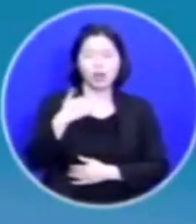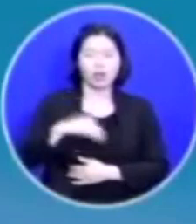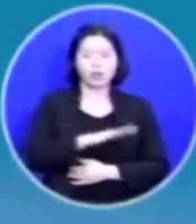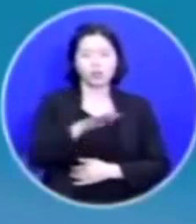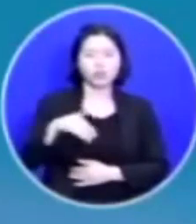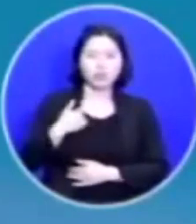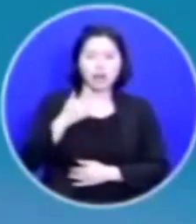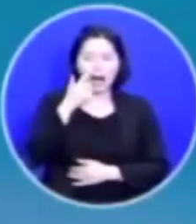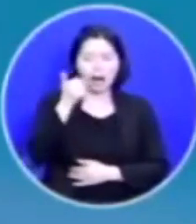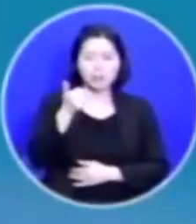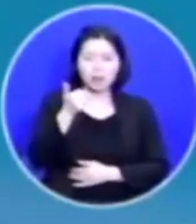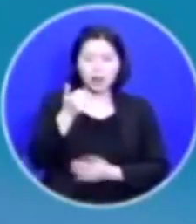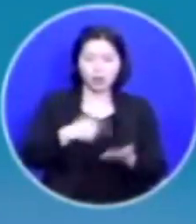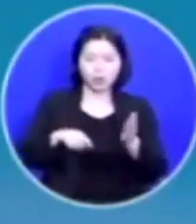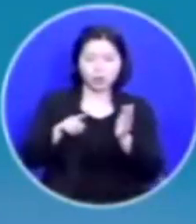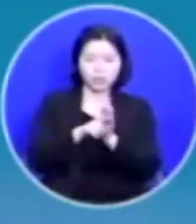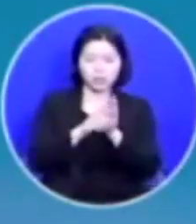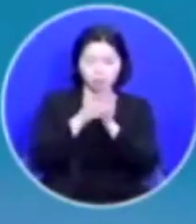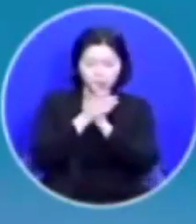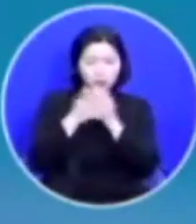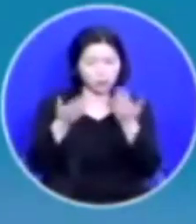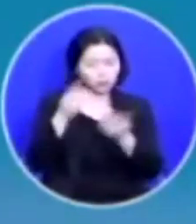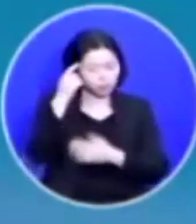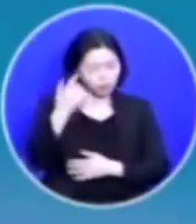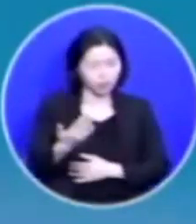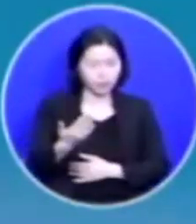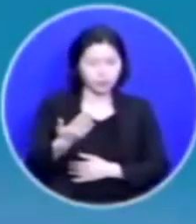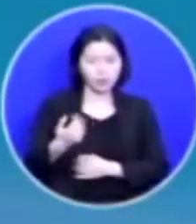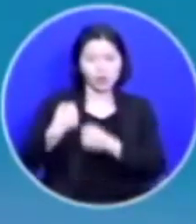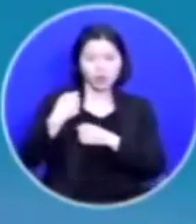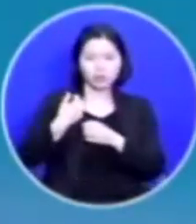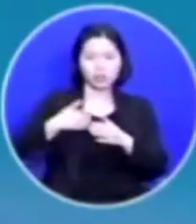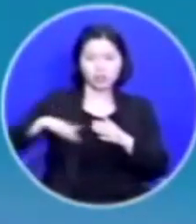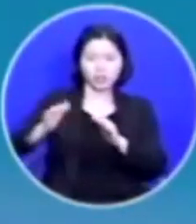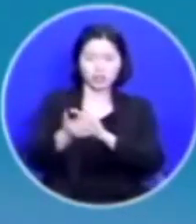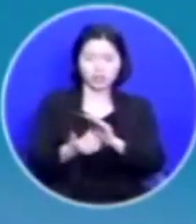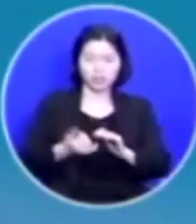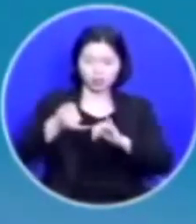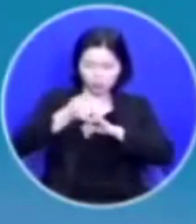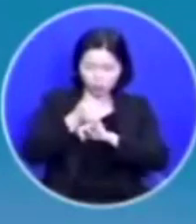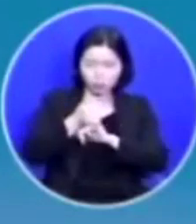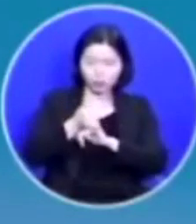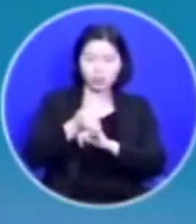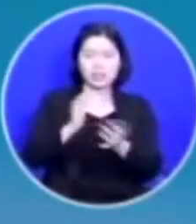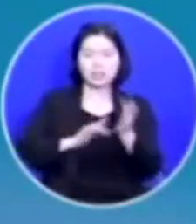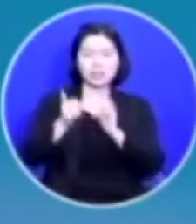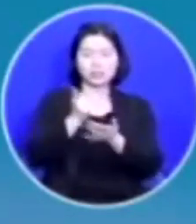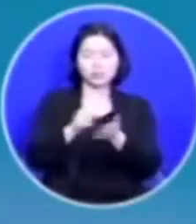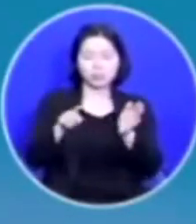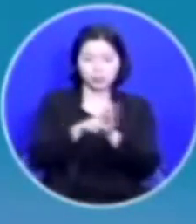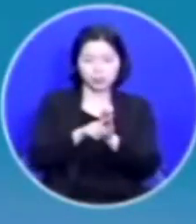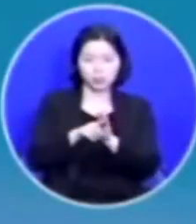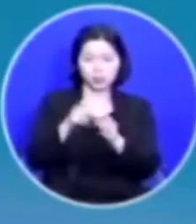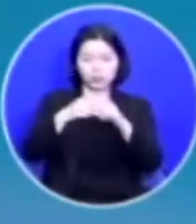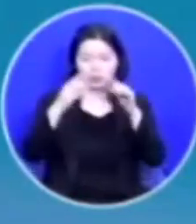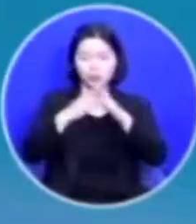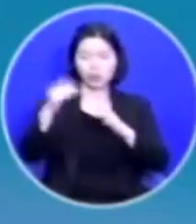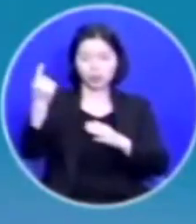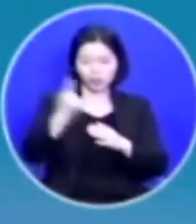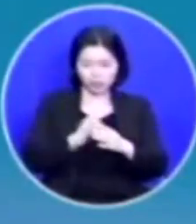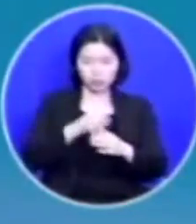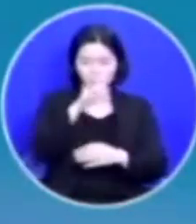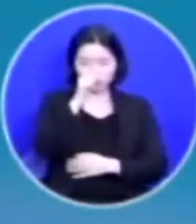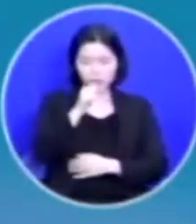붙들어주나 군에 가기 전에 우리 아버지 꼭 예수 믿고 교회에 나오게 했으면 좋겠다 간절한